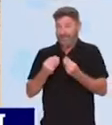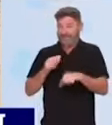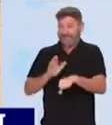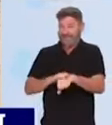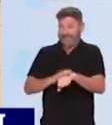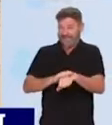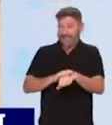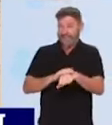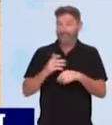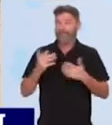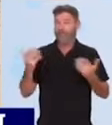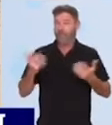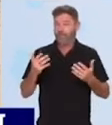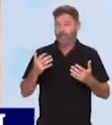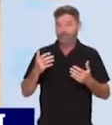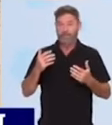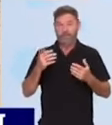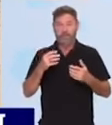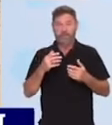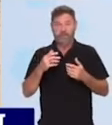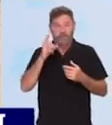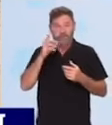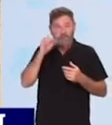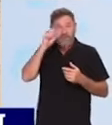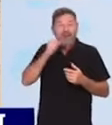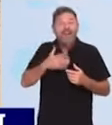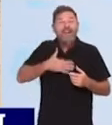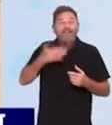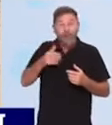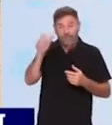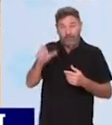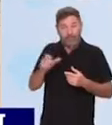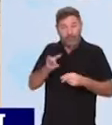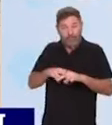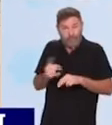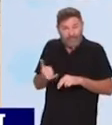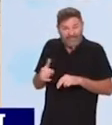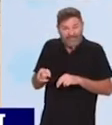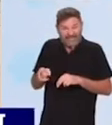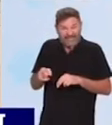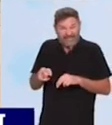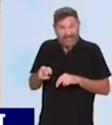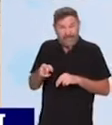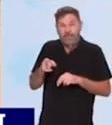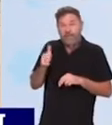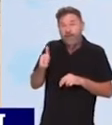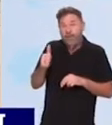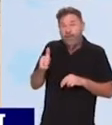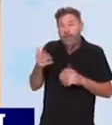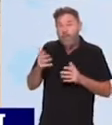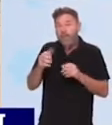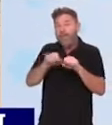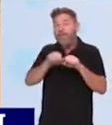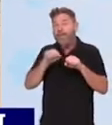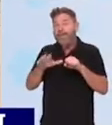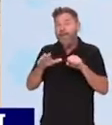tenons d'un rescapé, de ce qui s'est passé mardi soir, un rescapé qui a été interrogé et cité par des médias